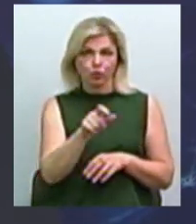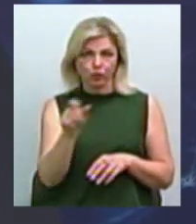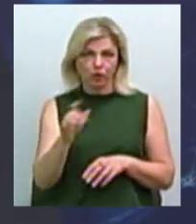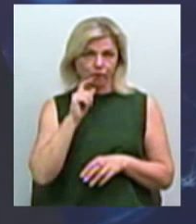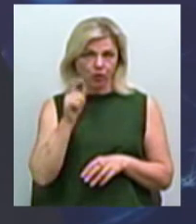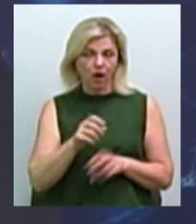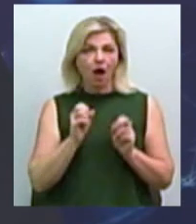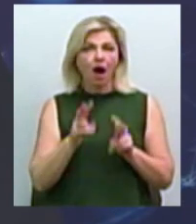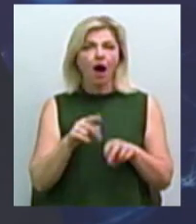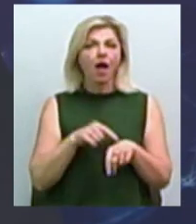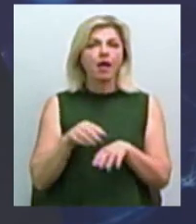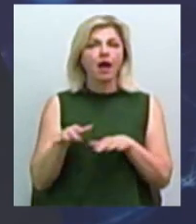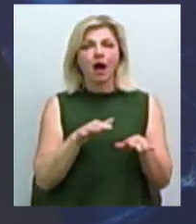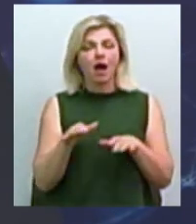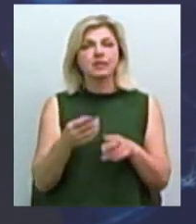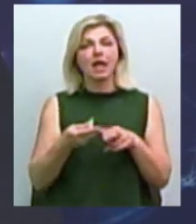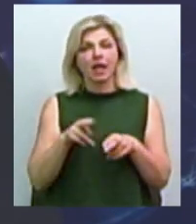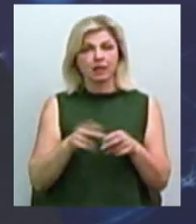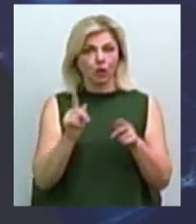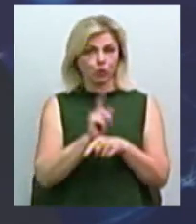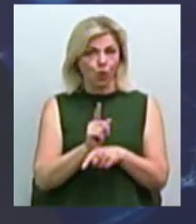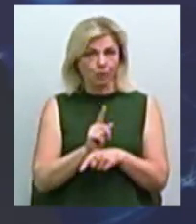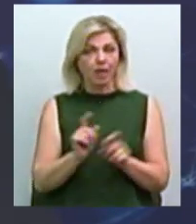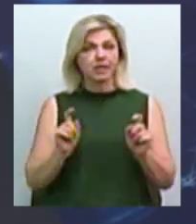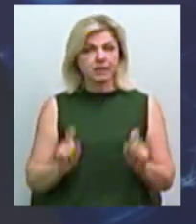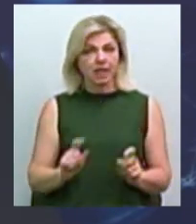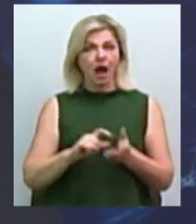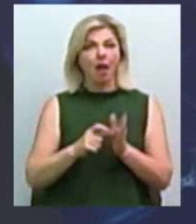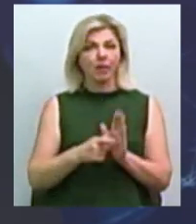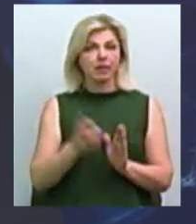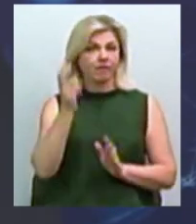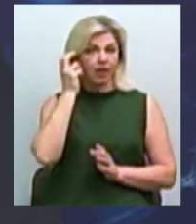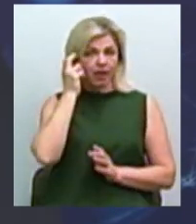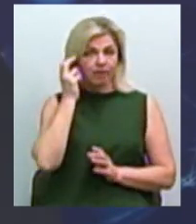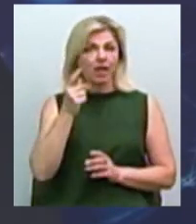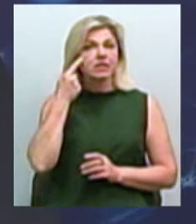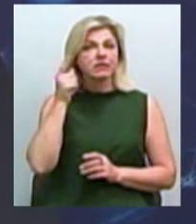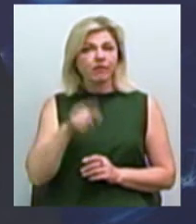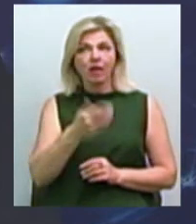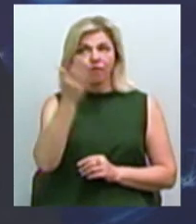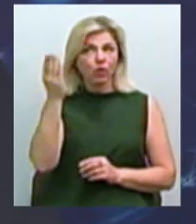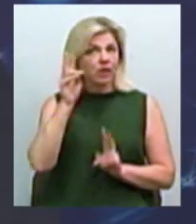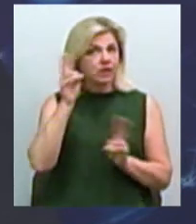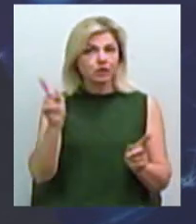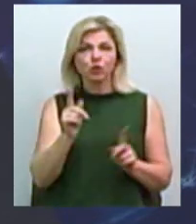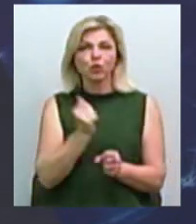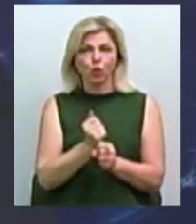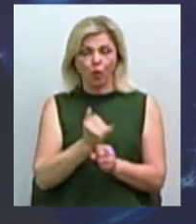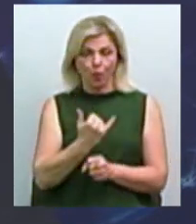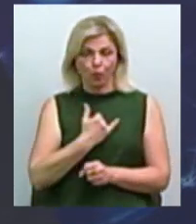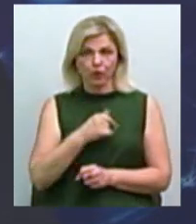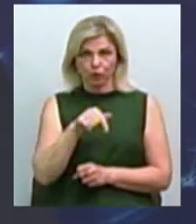те, як вони реагують на ті чи інші норми. Сидячи в кабінеті в Києві, звісно, що вони не знають, що робиться у нас в